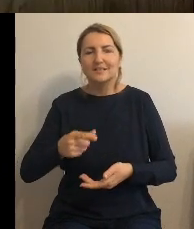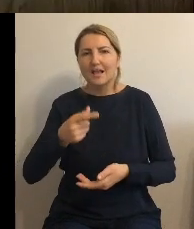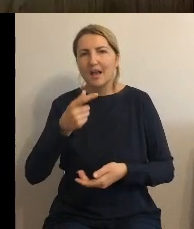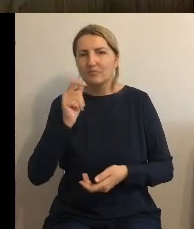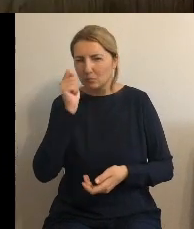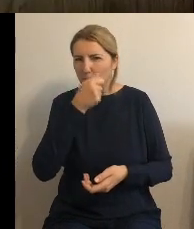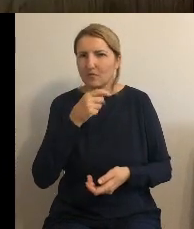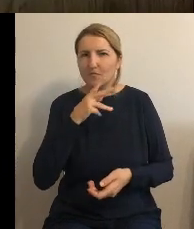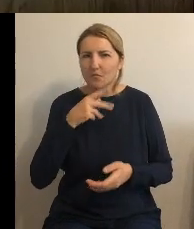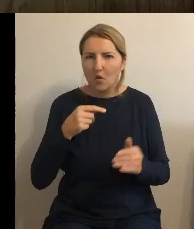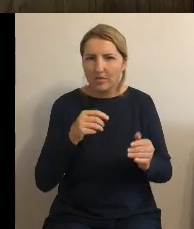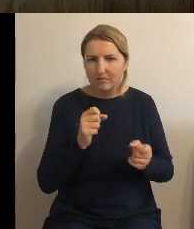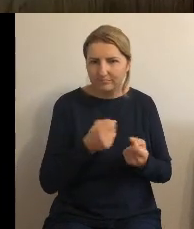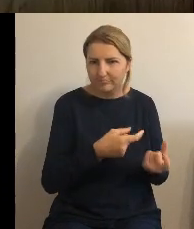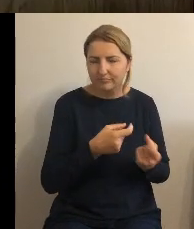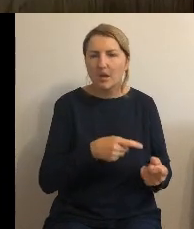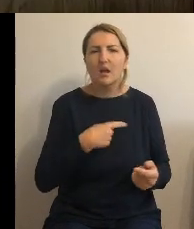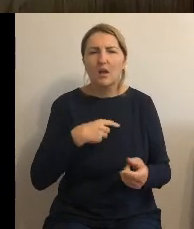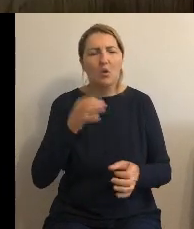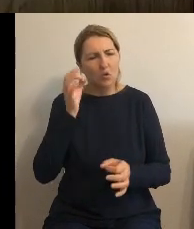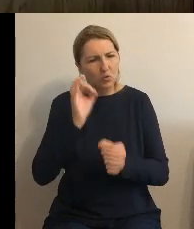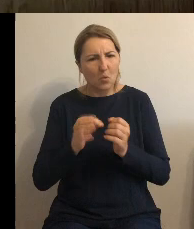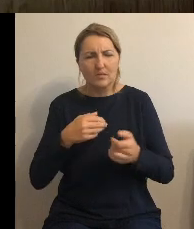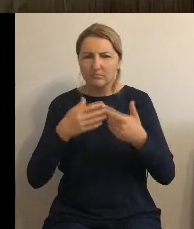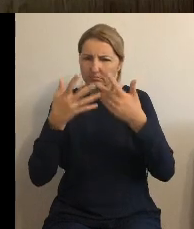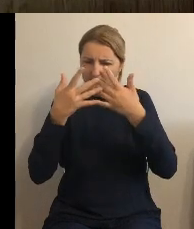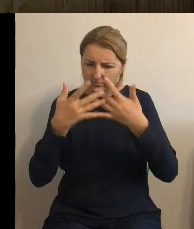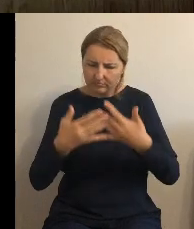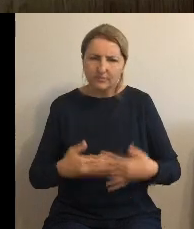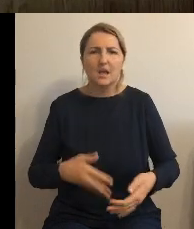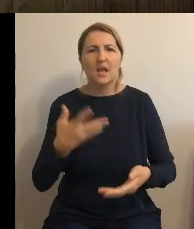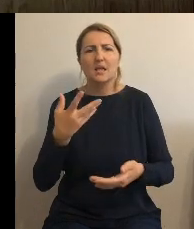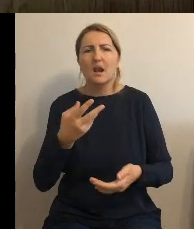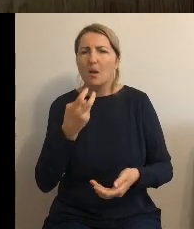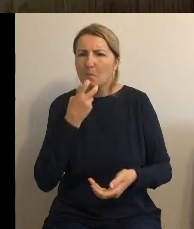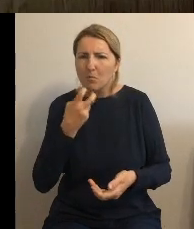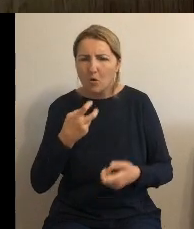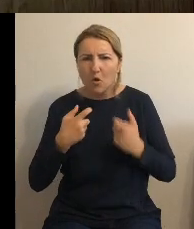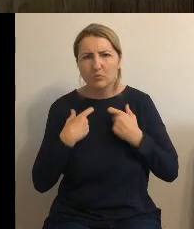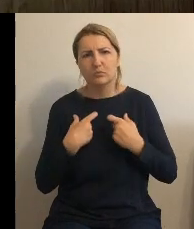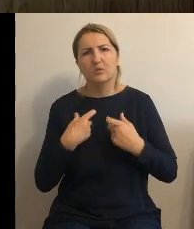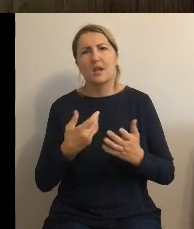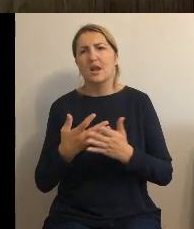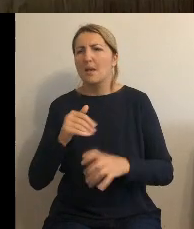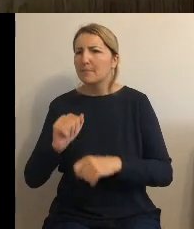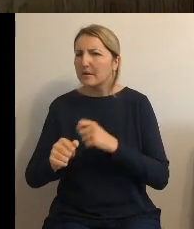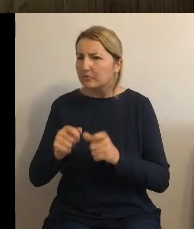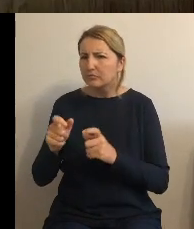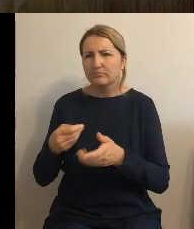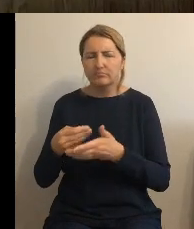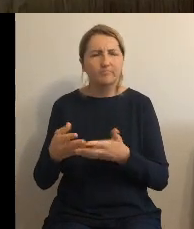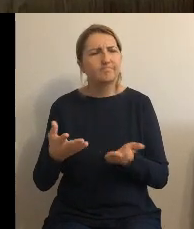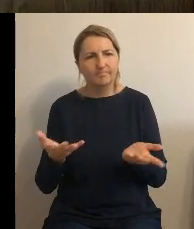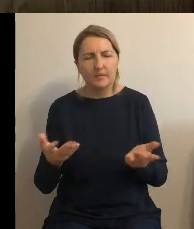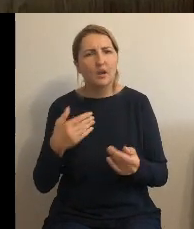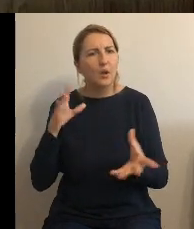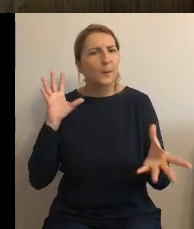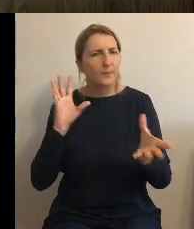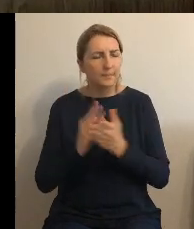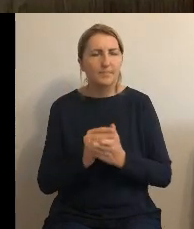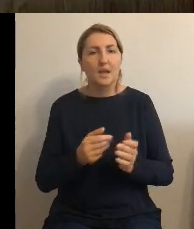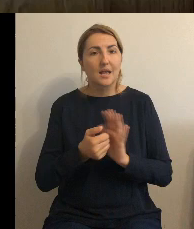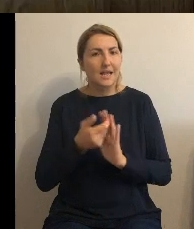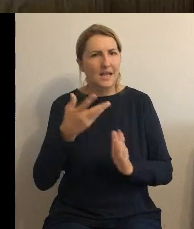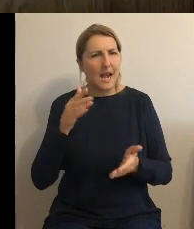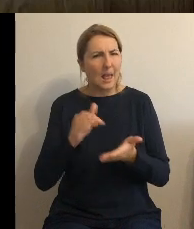dokładnie ile zużyliśmy prądu na to wszystko ile pracownicy i tak dalej i tak dalej i pojawiło się kilka miesięcy temu tutaj na komisji bo w